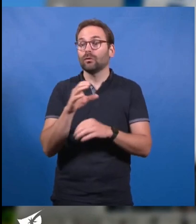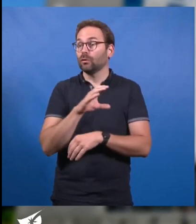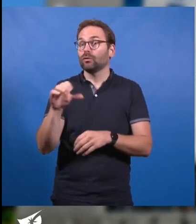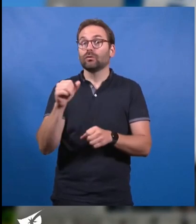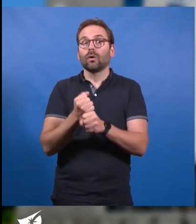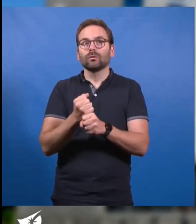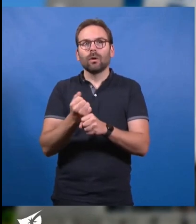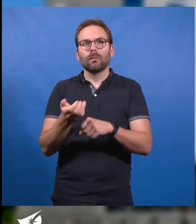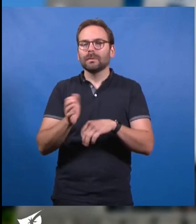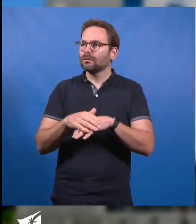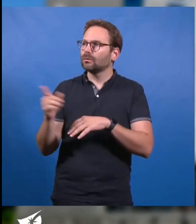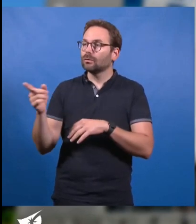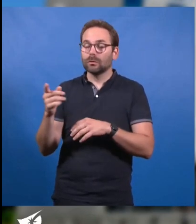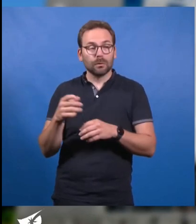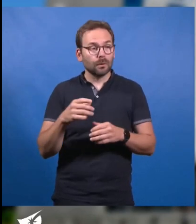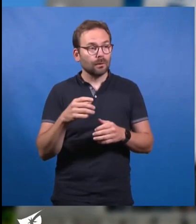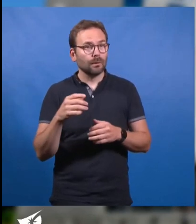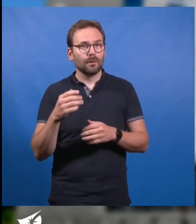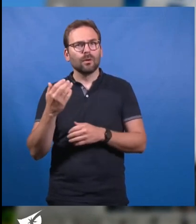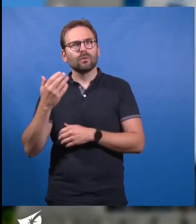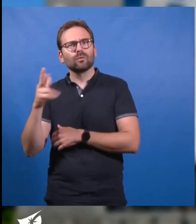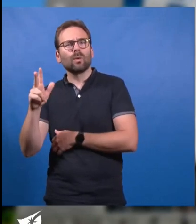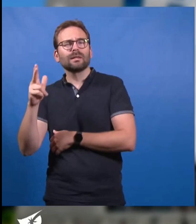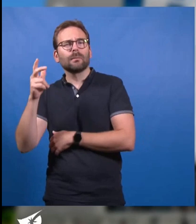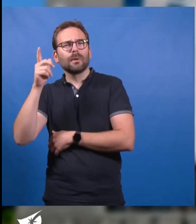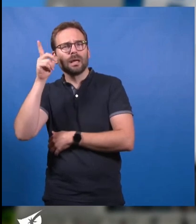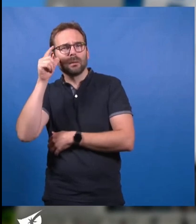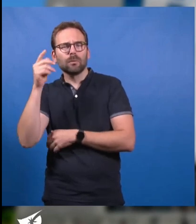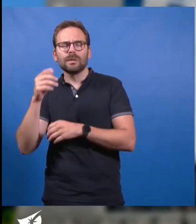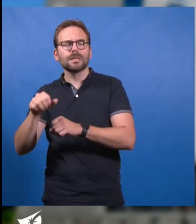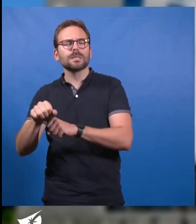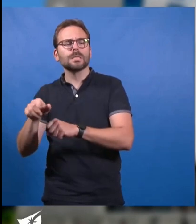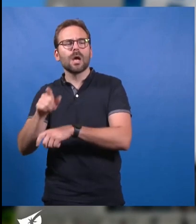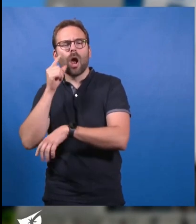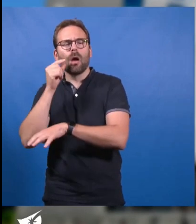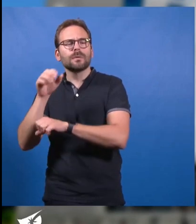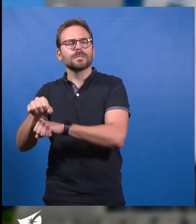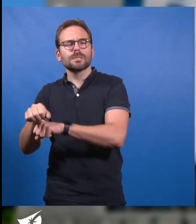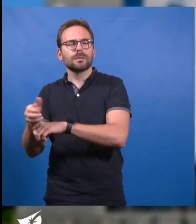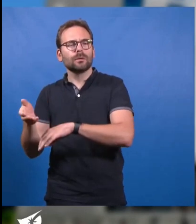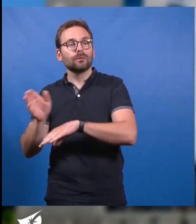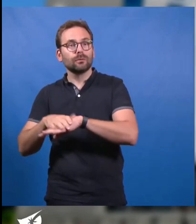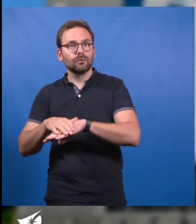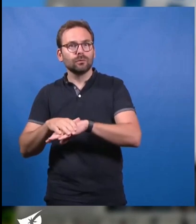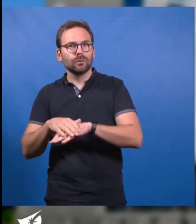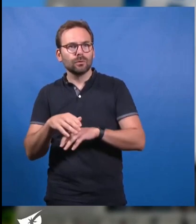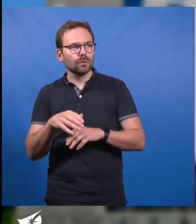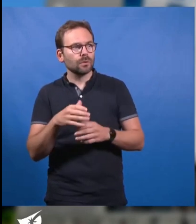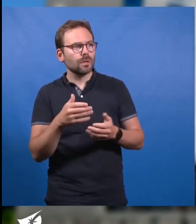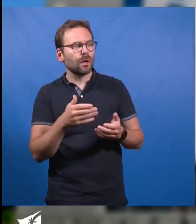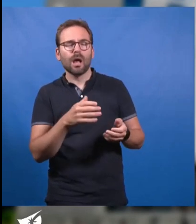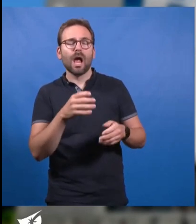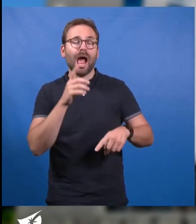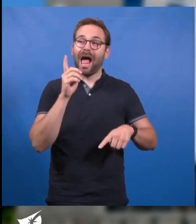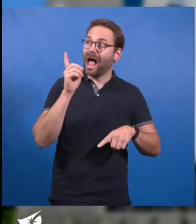interdites d'exercer leur mandat par une troisième république arc-boutée sur des postulats hors d'usage.